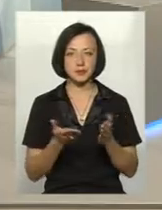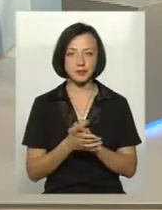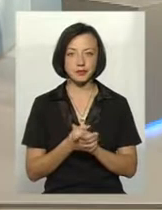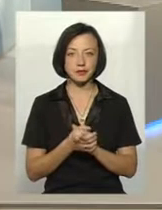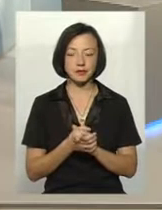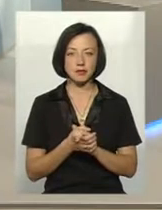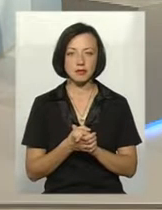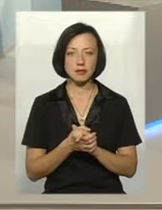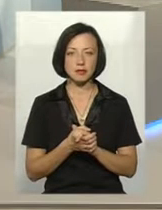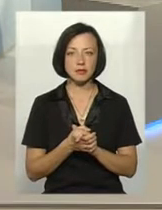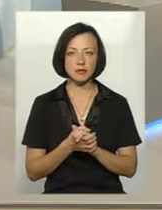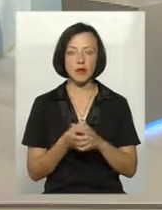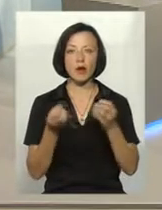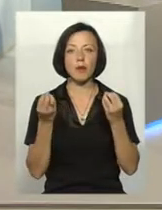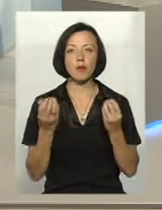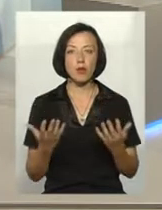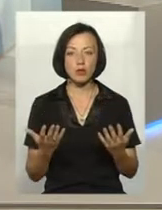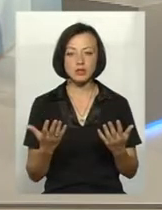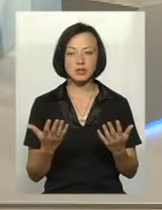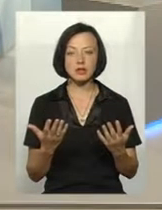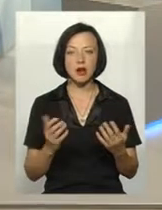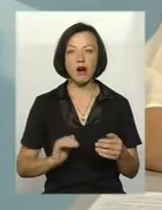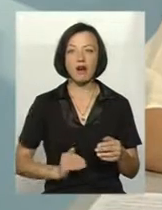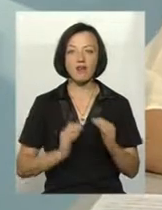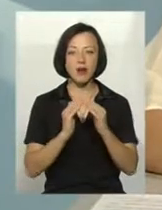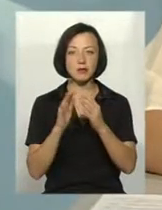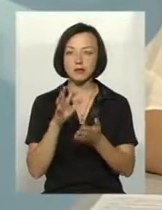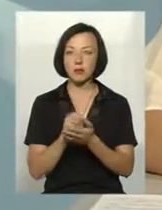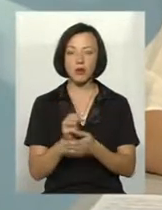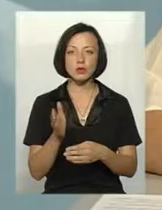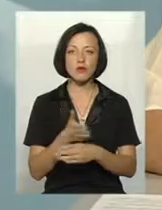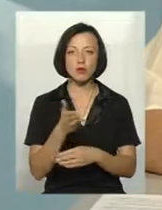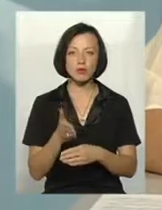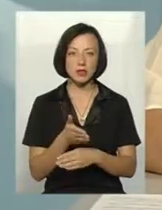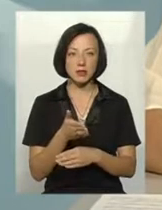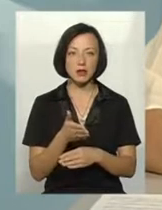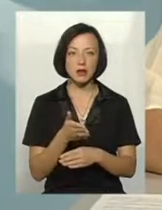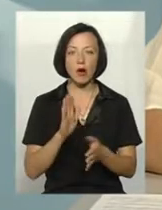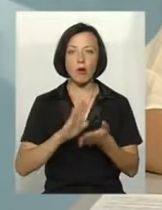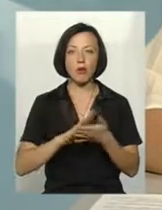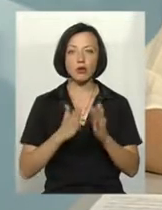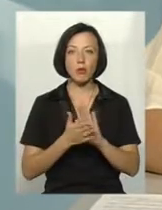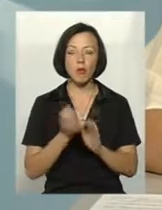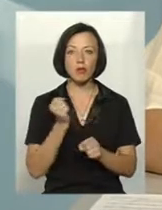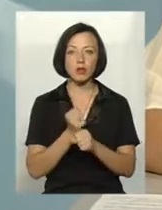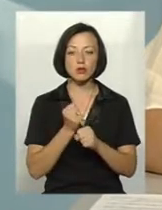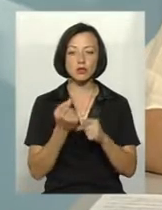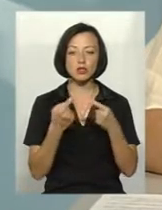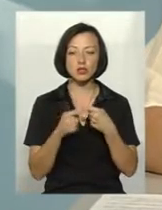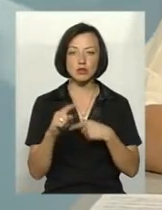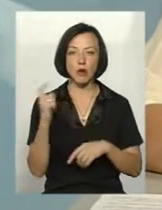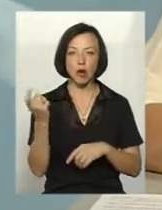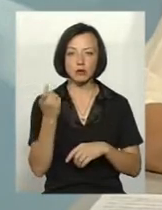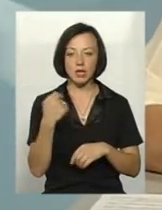що заростає зменшується просто ті фермери які не займаються виробництвом вони по домовленості працюють з іншими господарствами